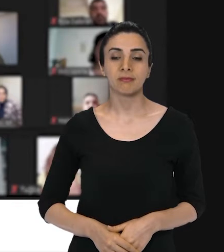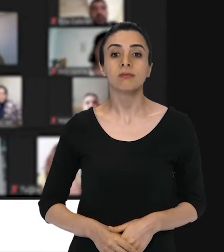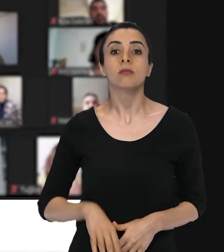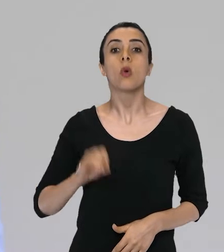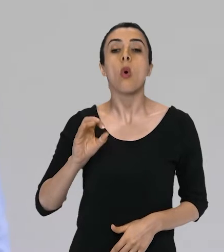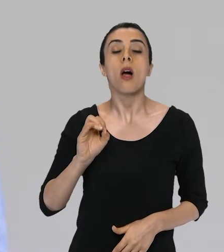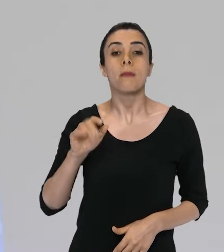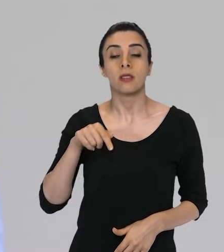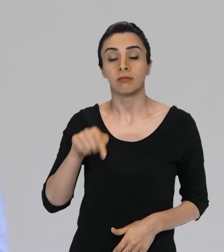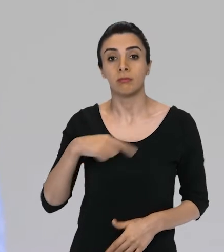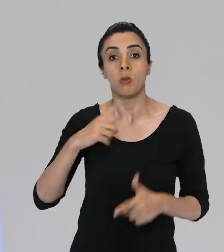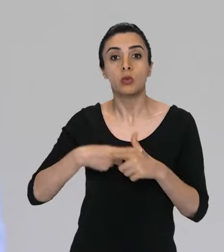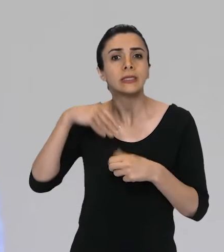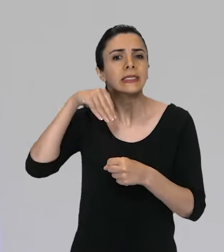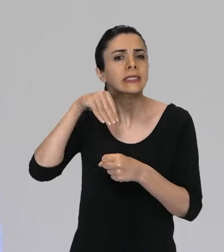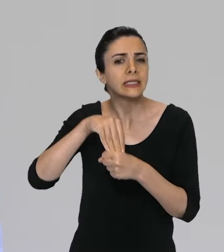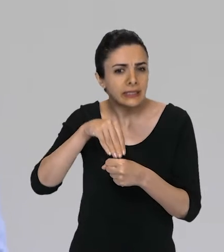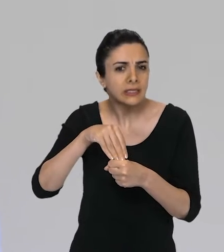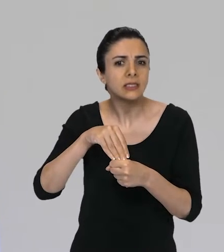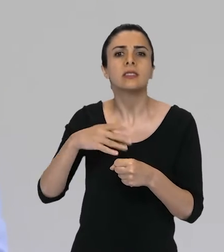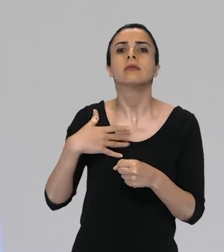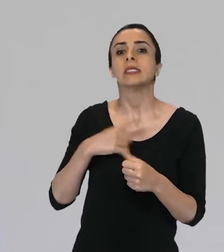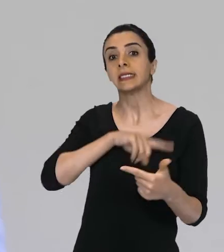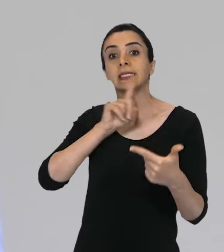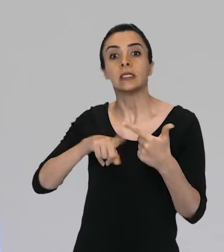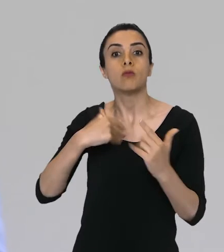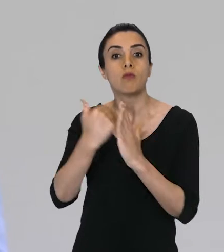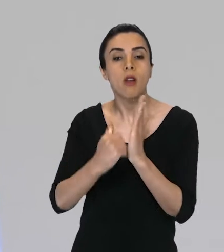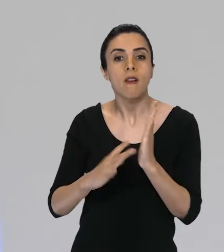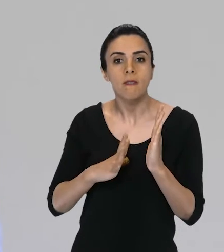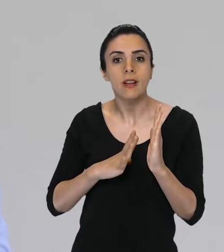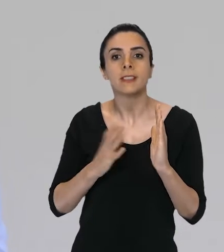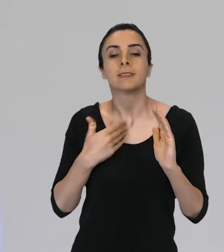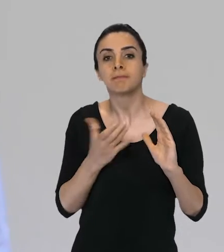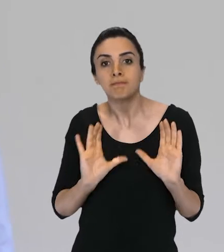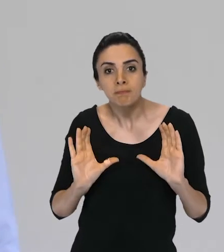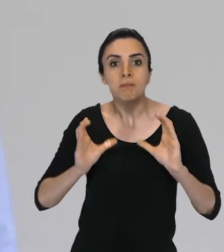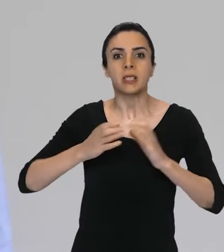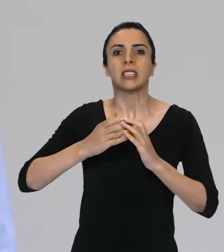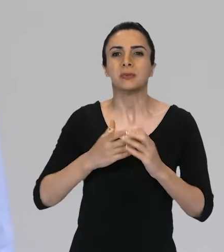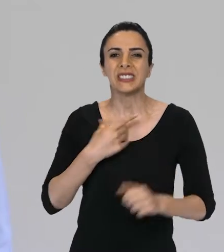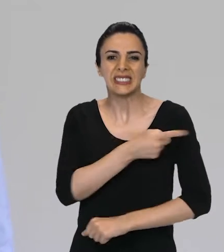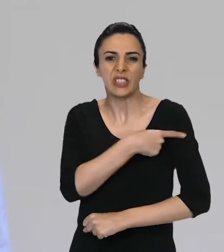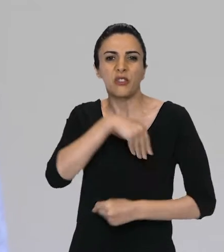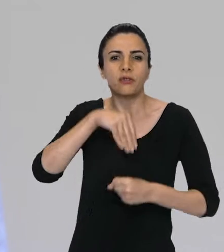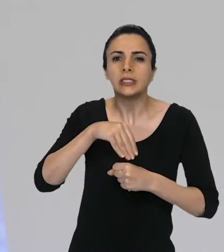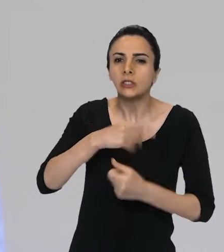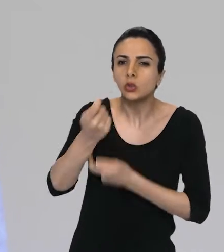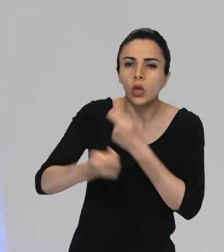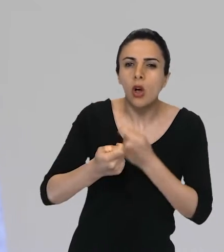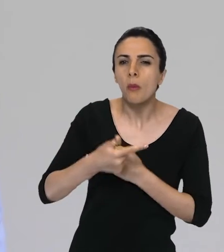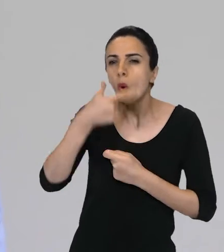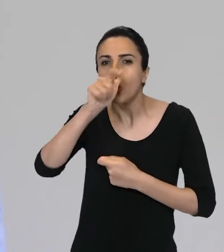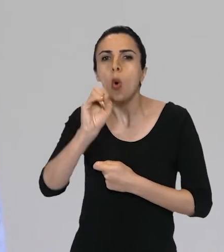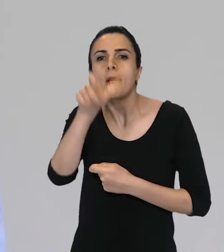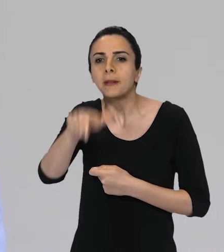öğretmenliği projeniz kapsamında gerçekleştirdiğimiz Bir diğer programımız Birleştirilmiş sınıflarda görev yapan köy öğretmenlerinin Mesleki Gelişim